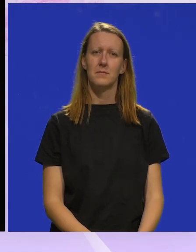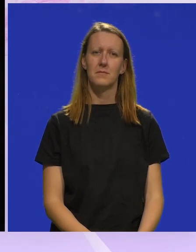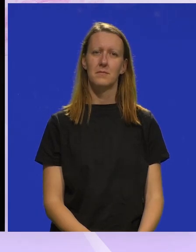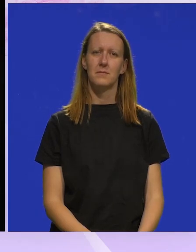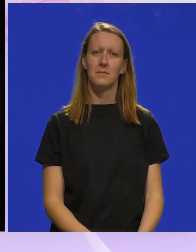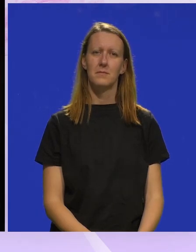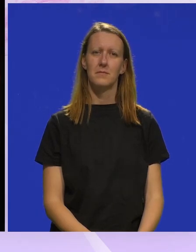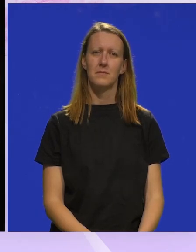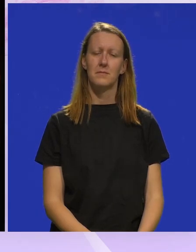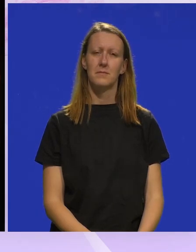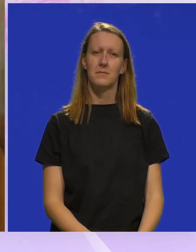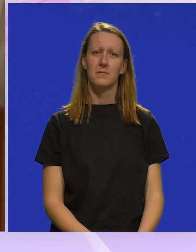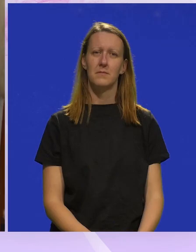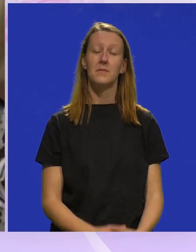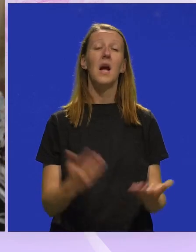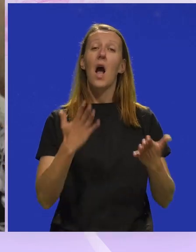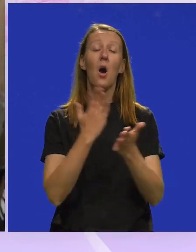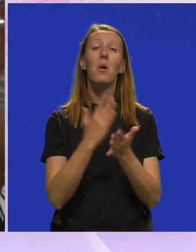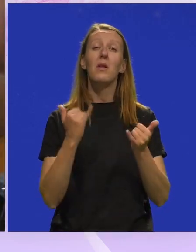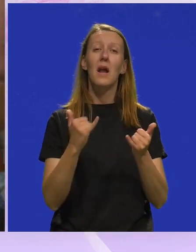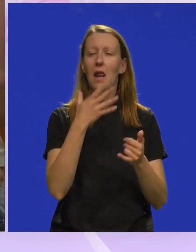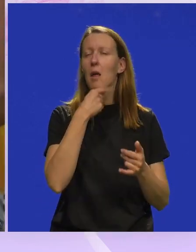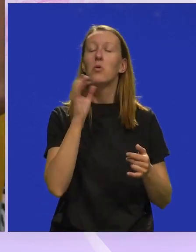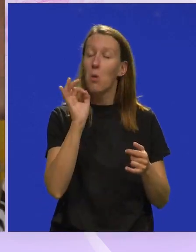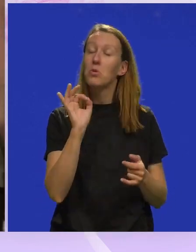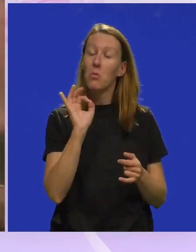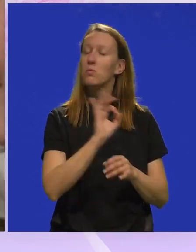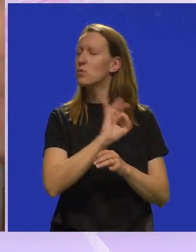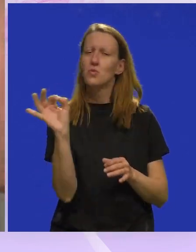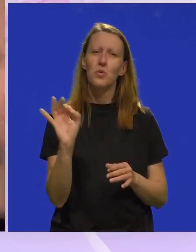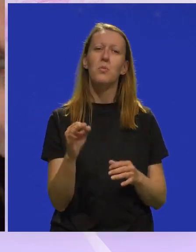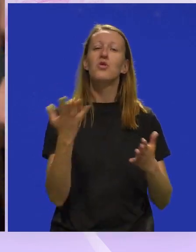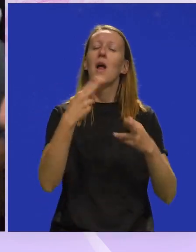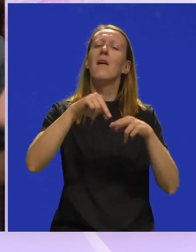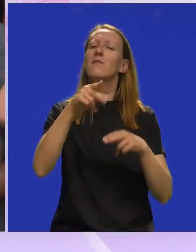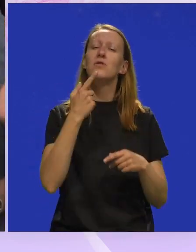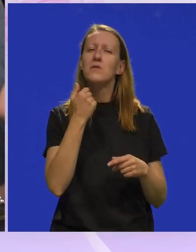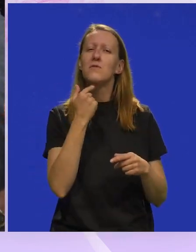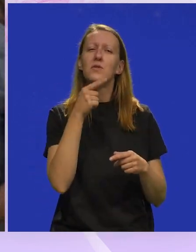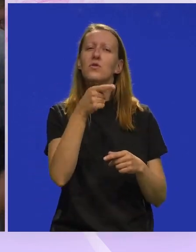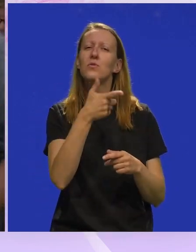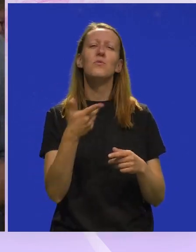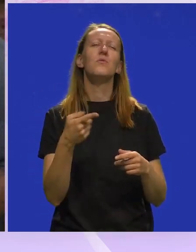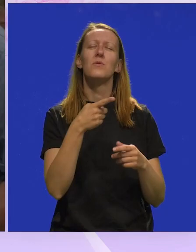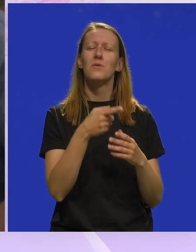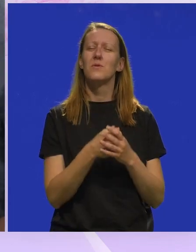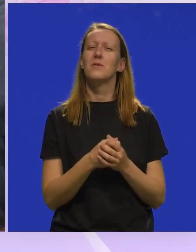DRAGI GLEDATELJI Kako vam je bilo večera? Lipo je bilo, dobro, dobro. Super, Kako vam se najviše svidila punica?